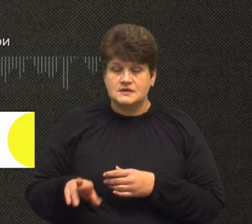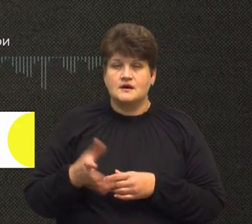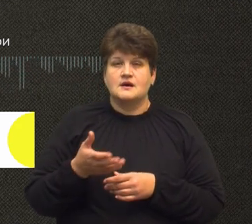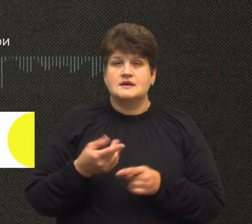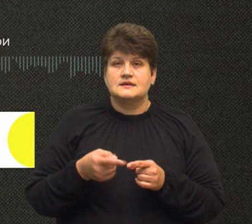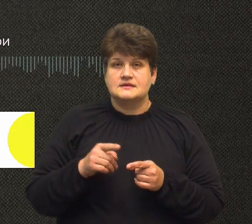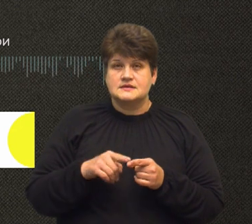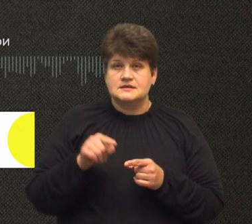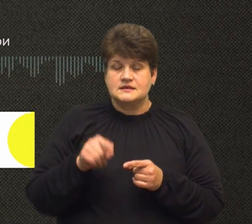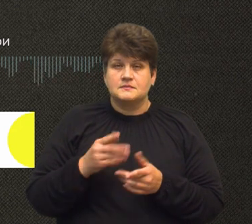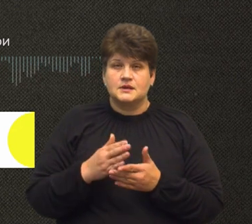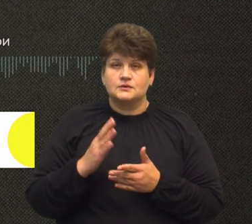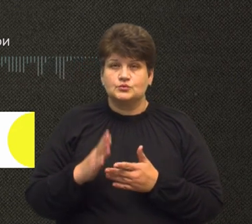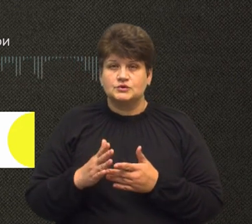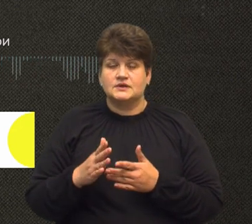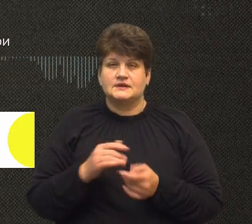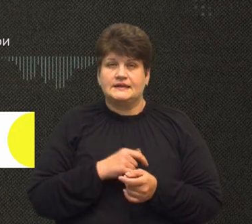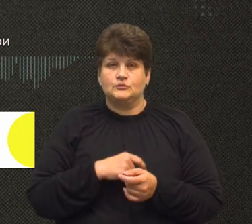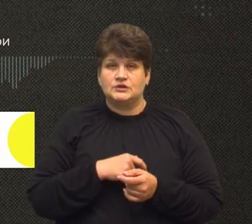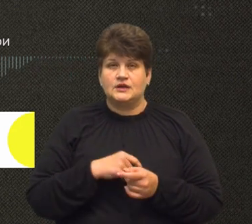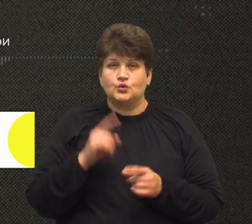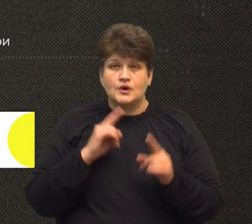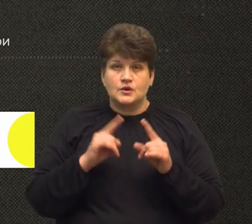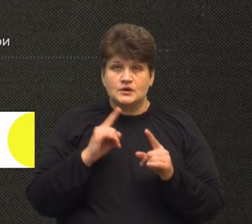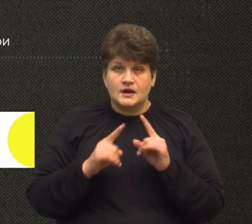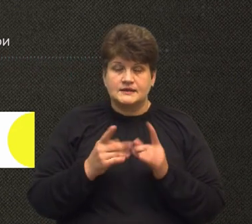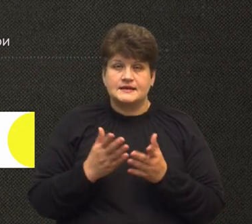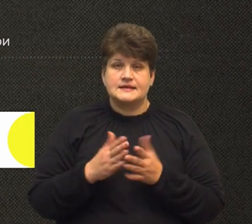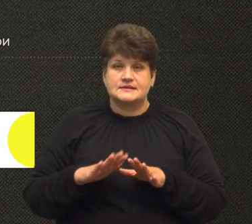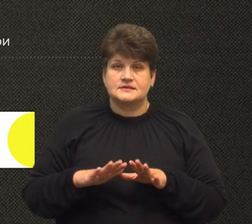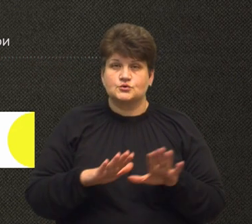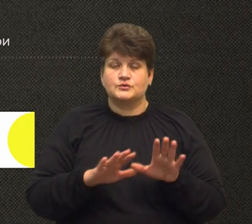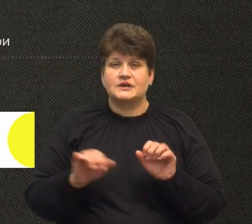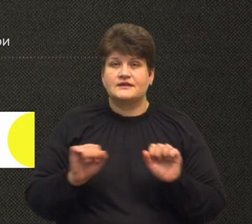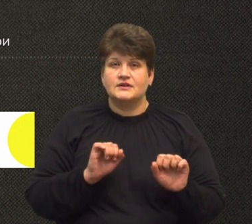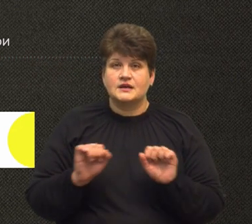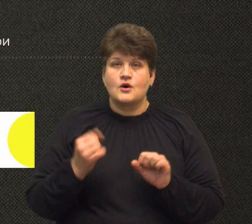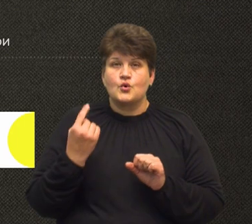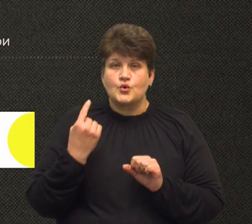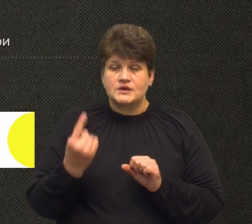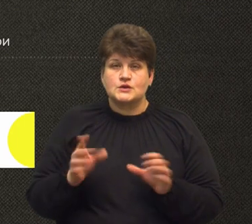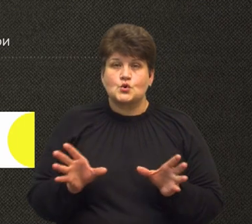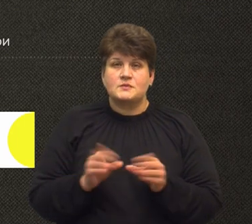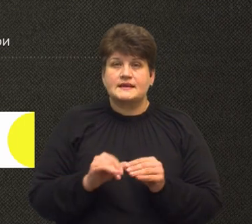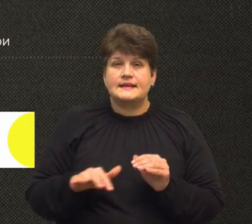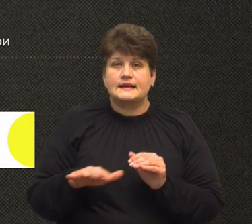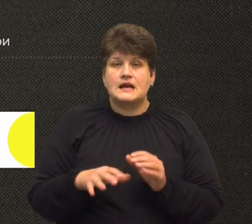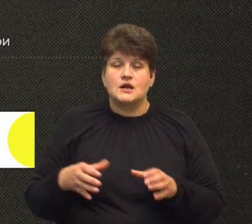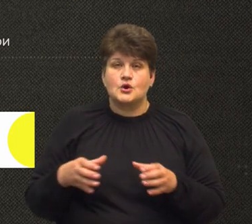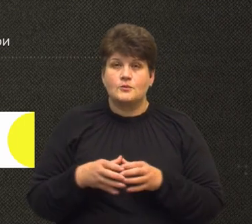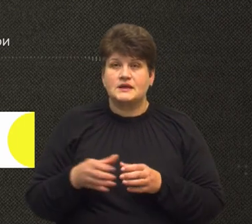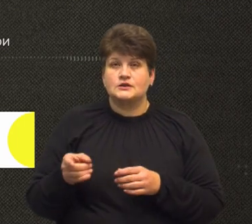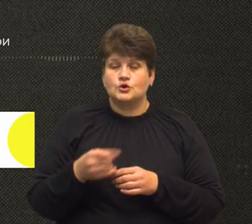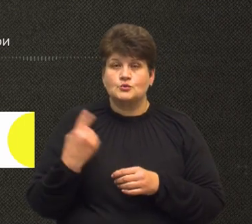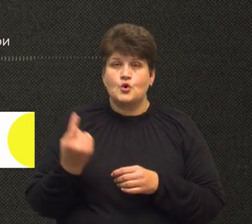США мали бути передані депутатори ради, які за сумісництвом є заступником керівника однієї з об'єднаних територіальних громад Тернопільської